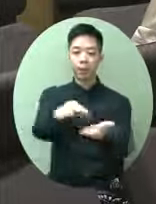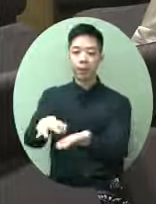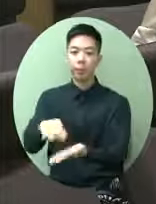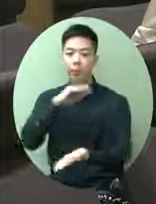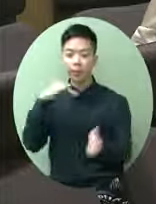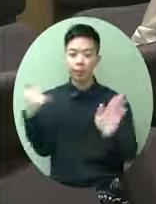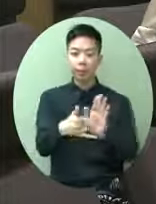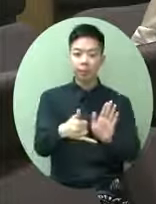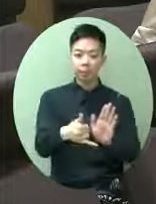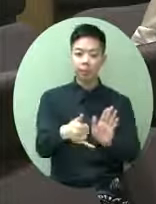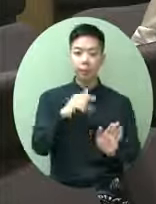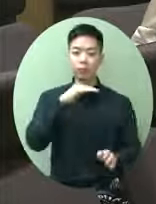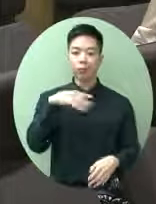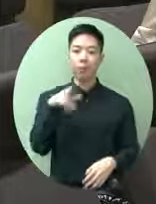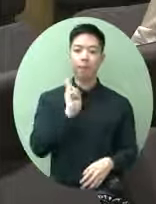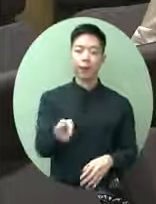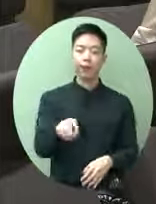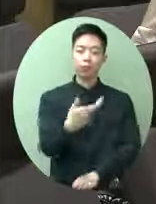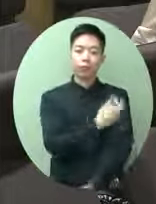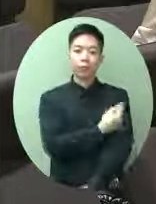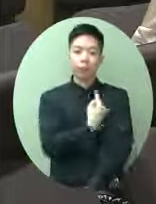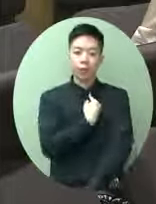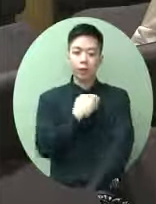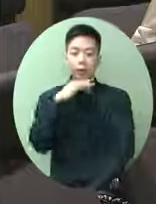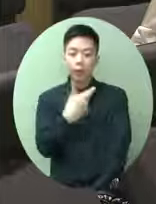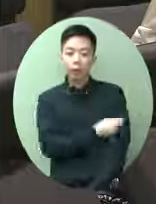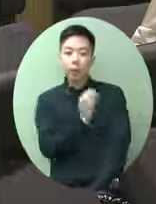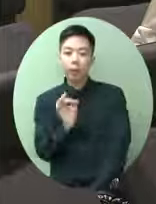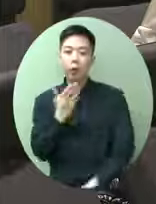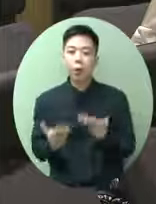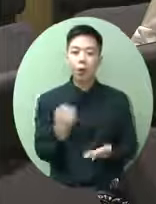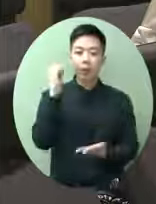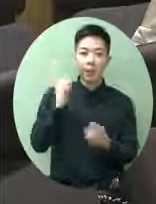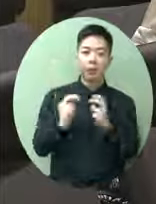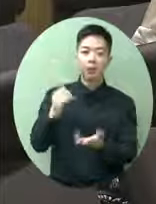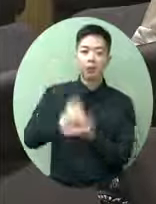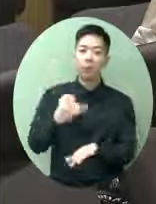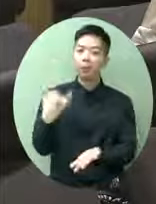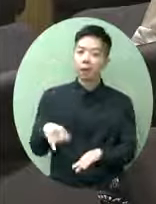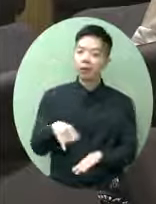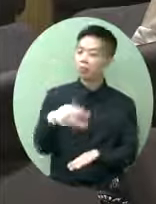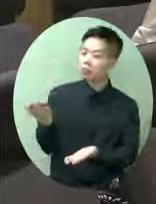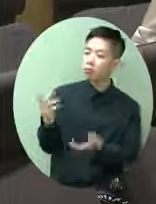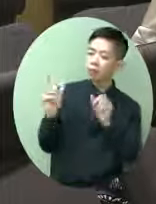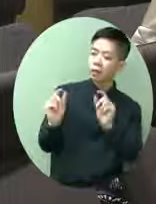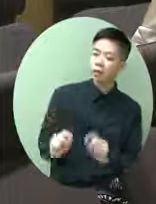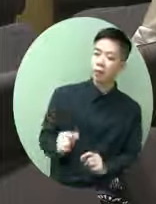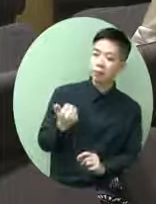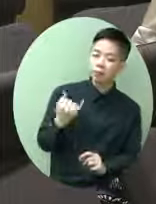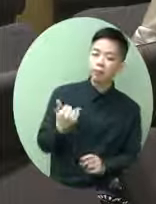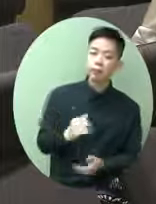沒有打針的人可能連交通工具都不能回答那其實這些消息你又可不可以澄清一下呢就是政府